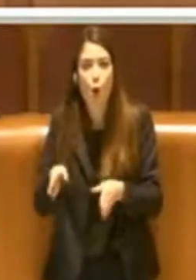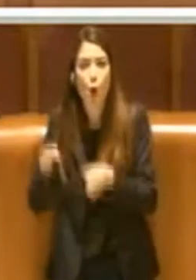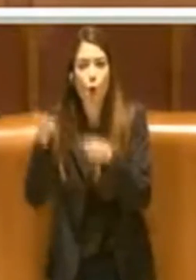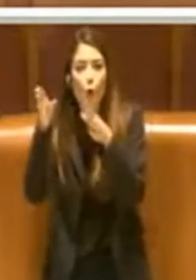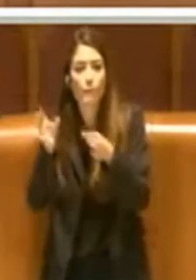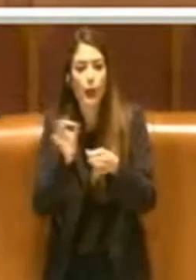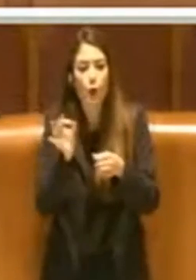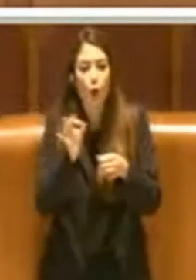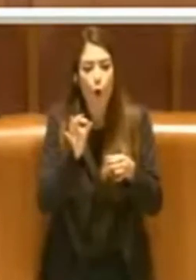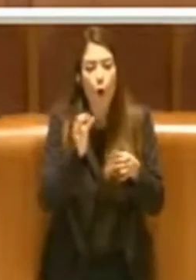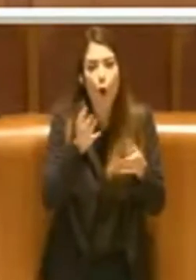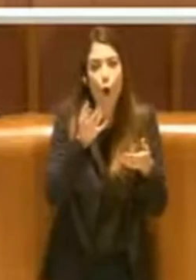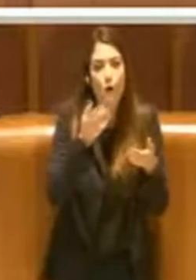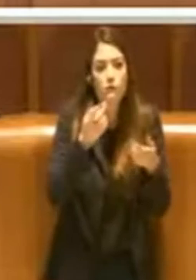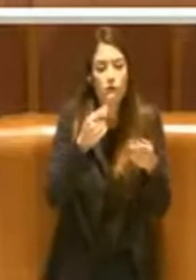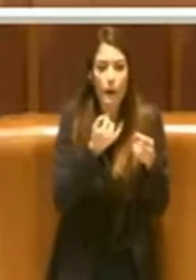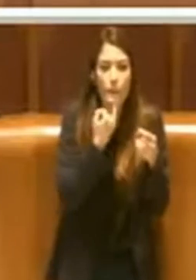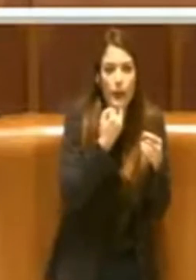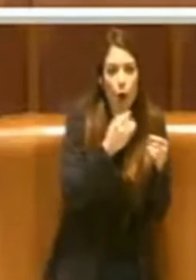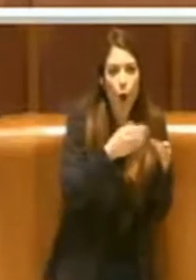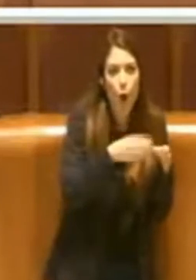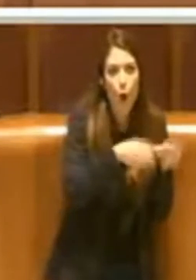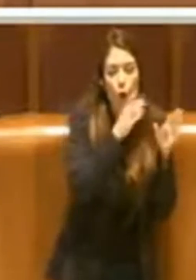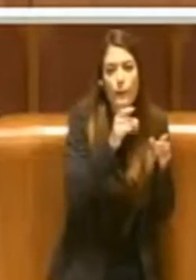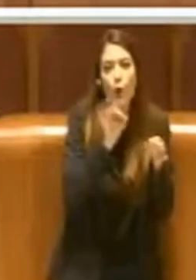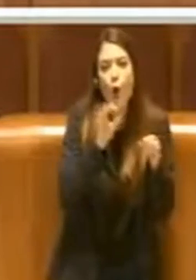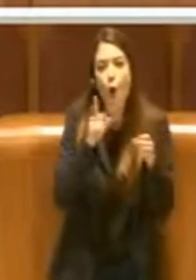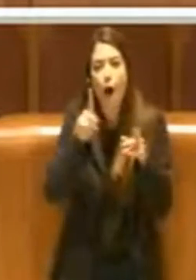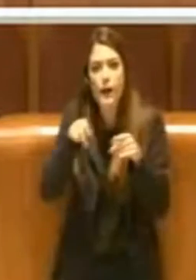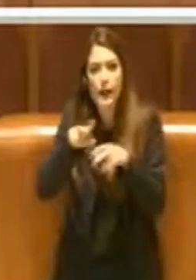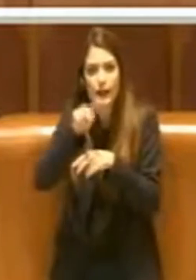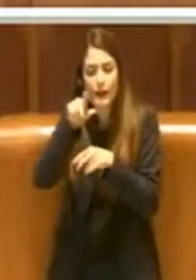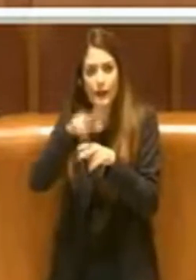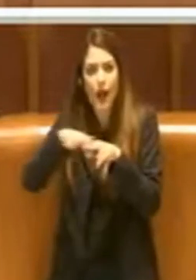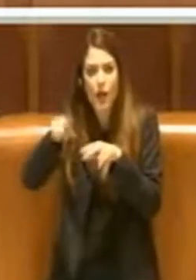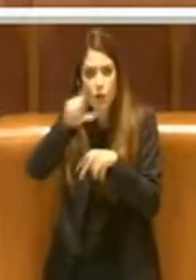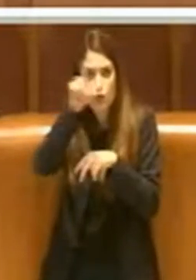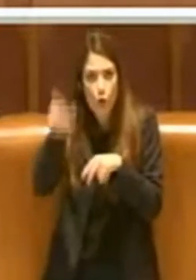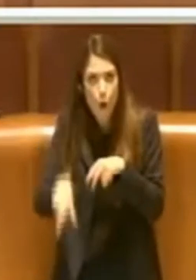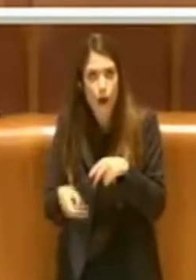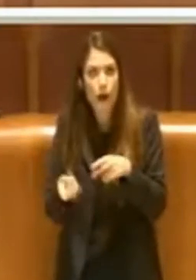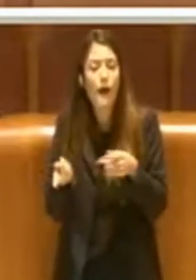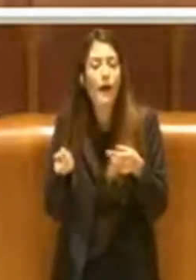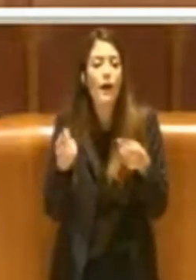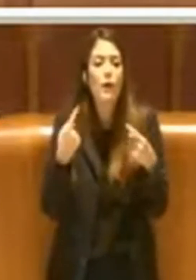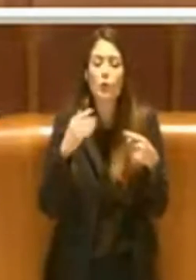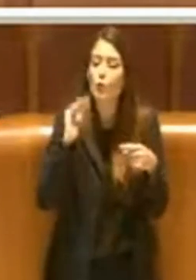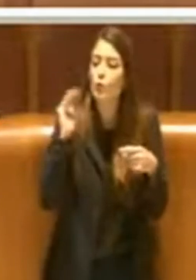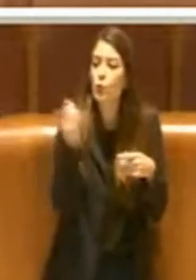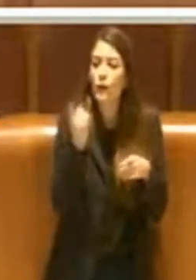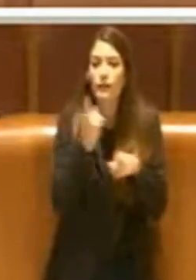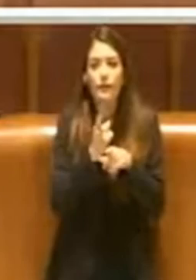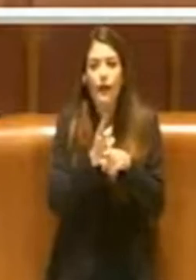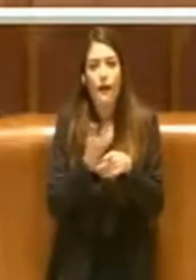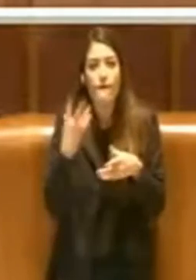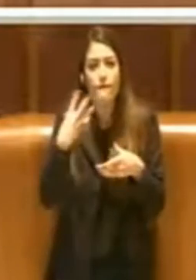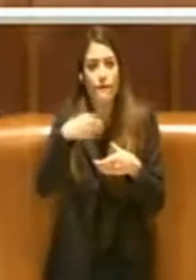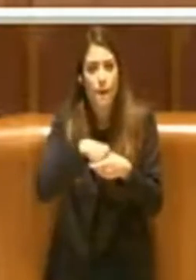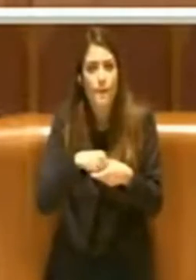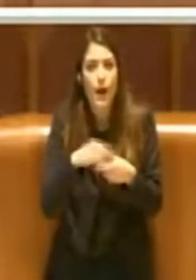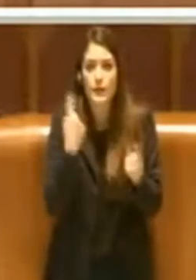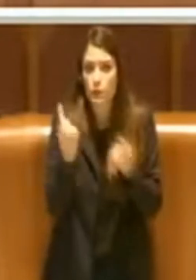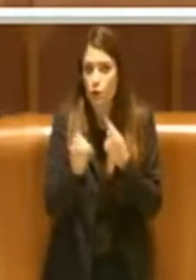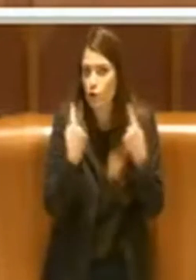di una nazione, perché chiaramente tutti siamo chiamati a fare la nostra parte, tutti siamo chiamati ad avere